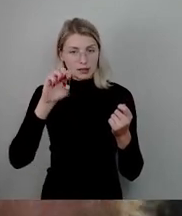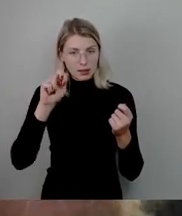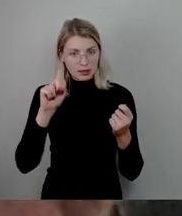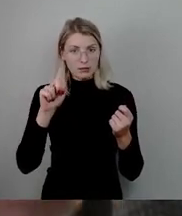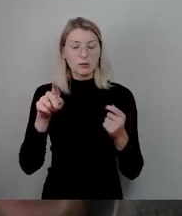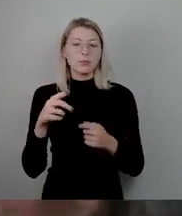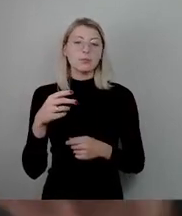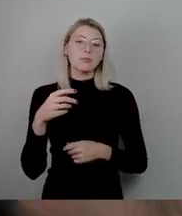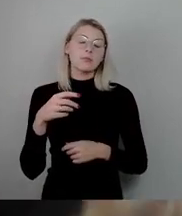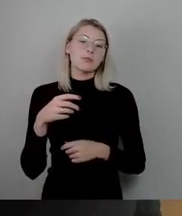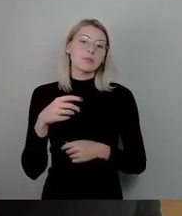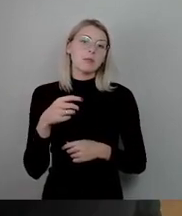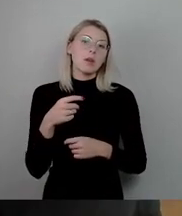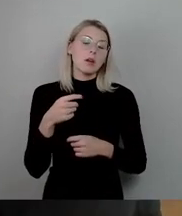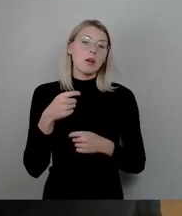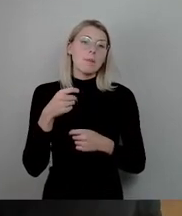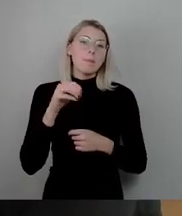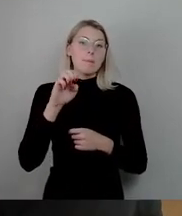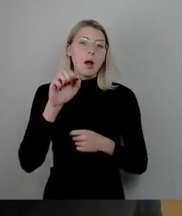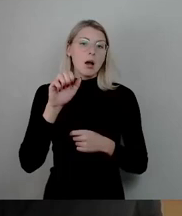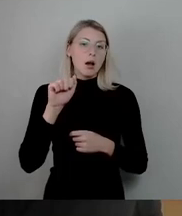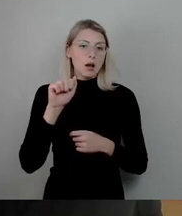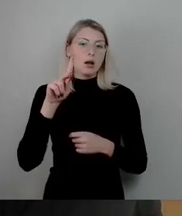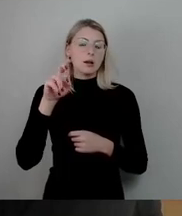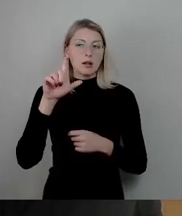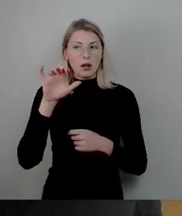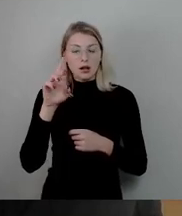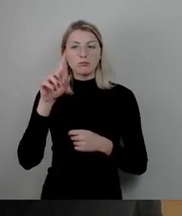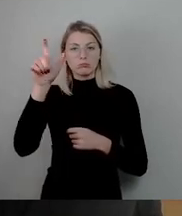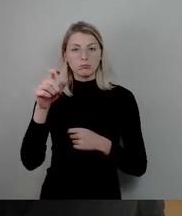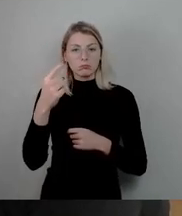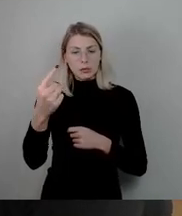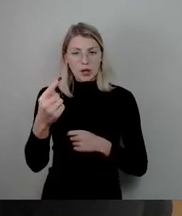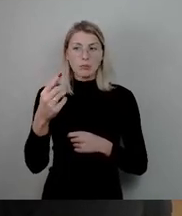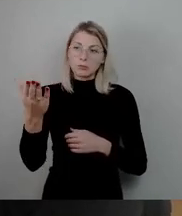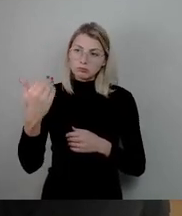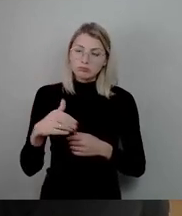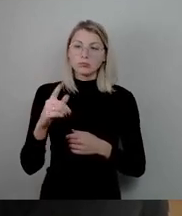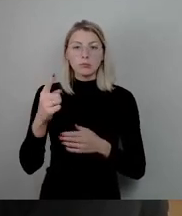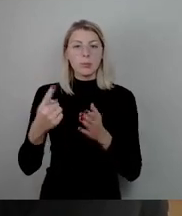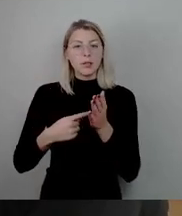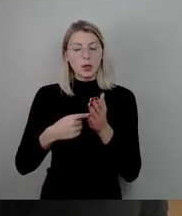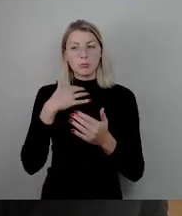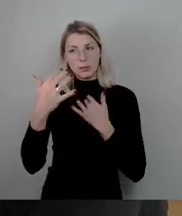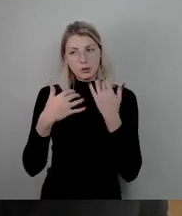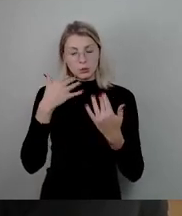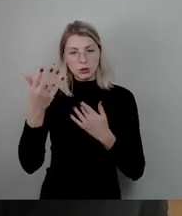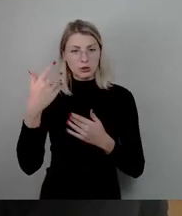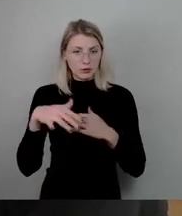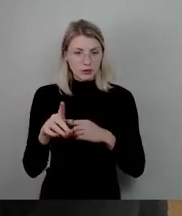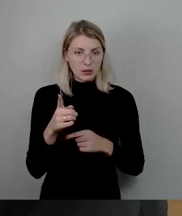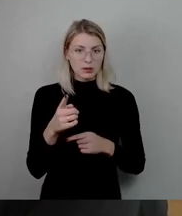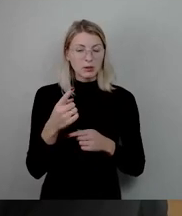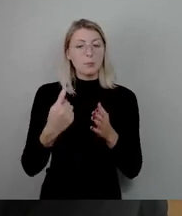als Quelle herangezogen wurde und über die Bedingungen dort berichtet hat. Eine Wohnung, an der sehr viele junge Familien